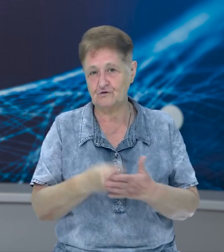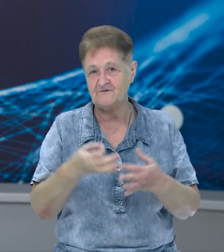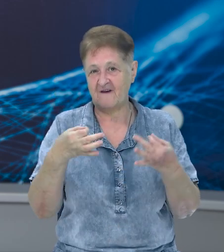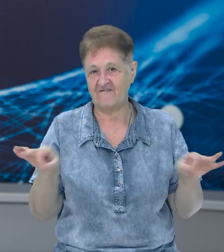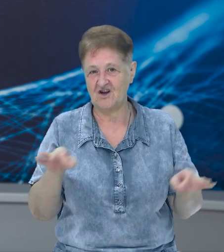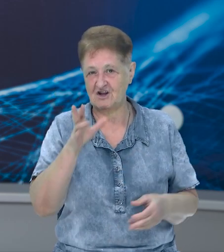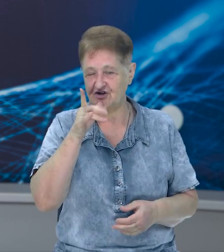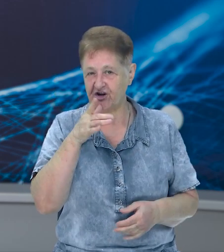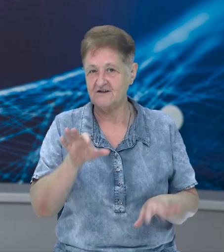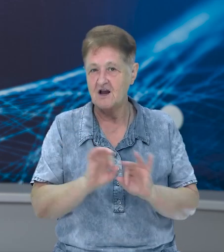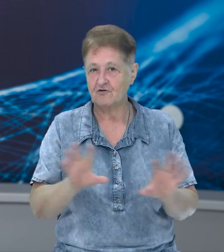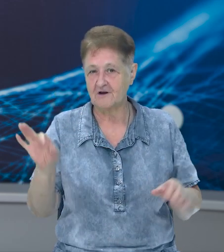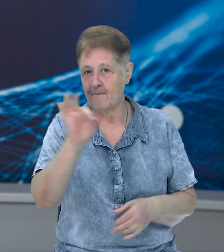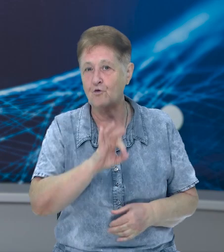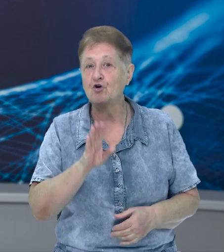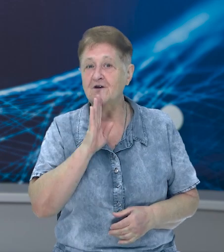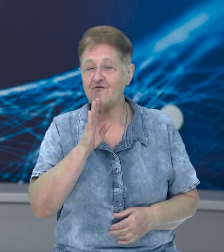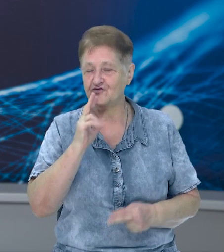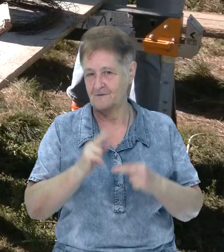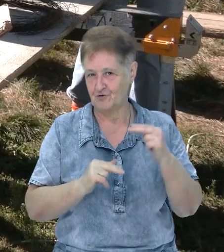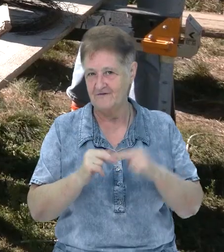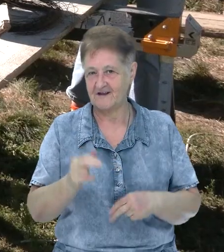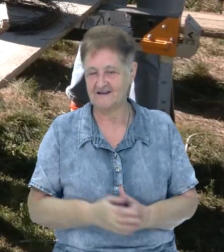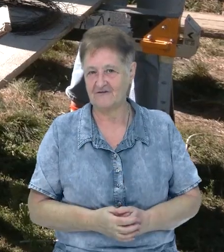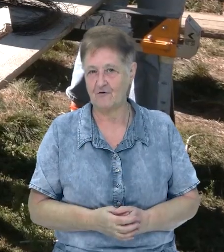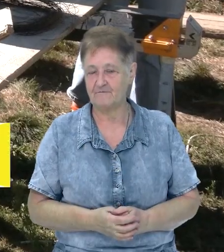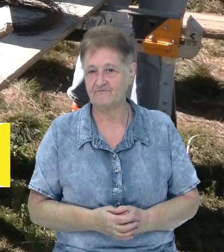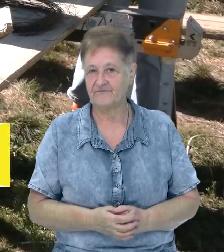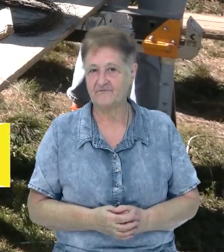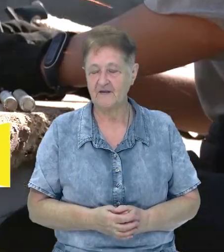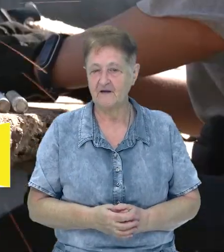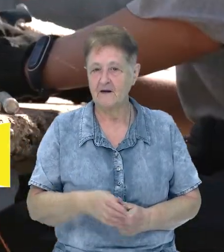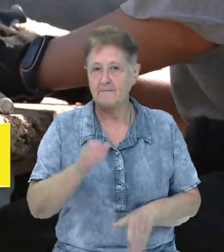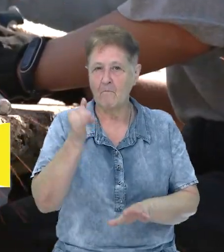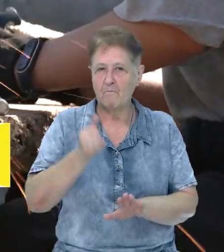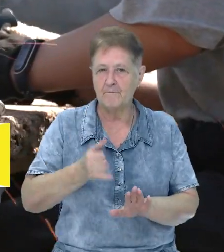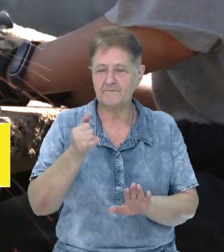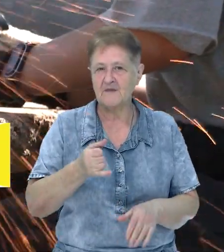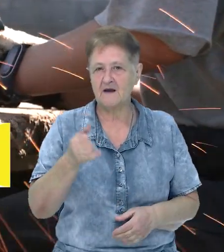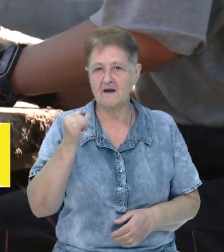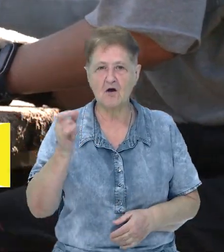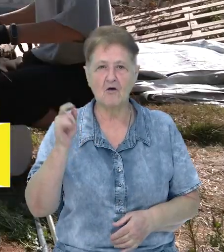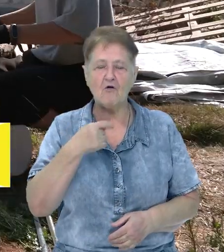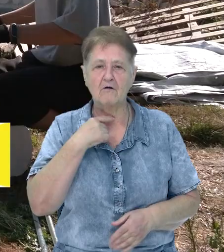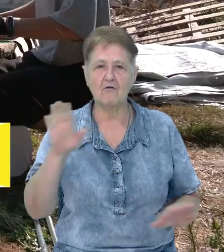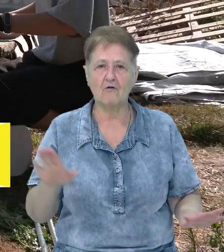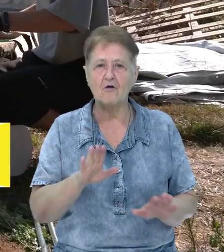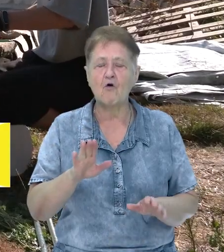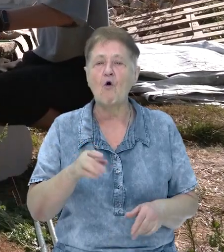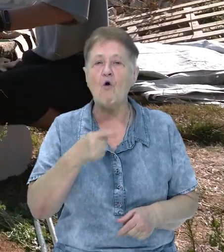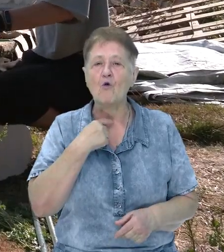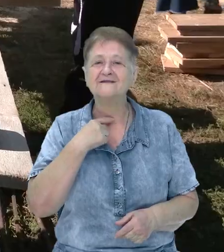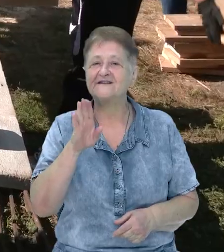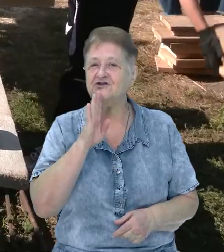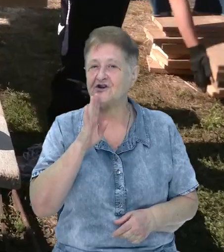Докладніше про дівоче будівництво – далі у сюжеті. Звуки молотків, болгарок та дівочих голосів лунають із двору жительки